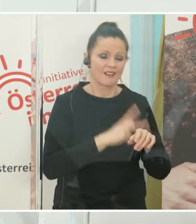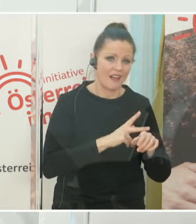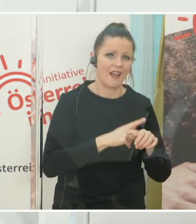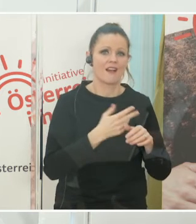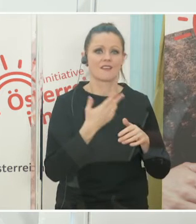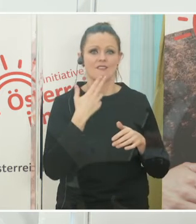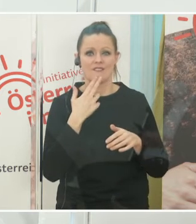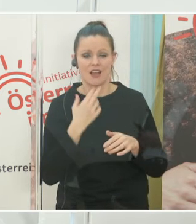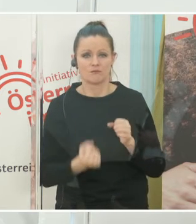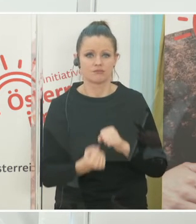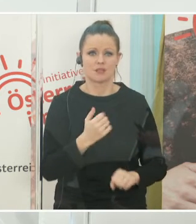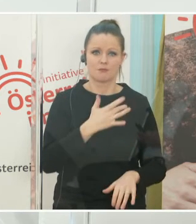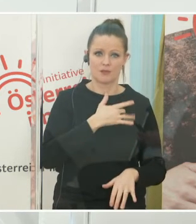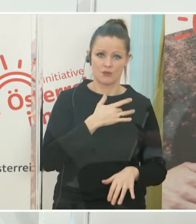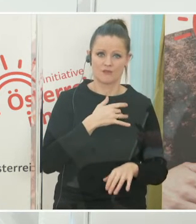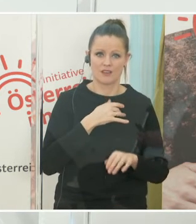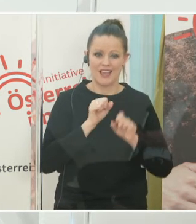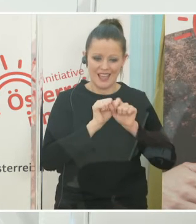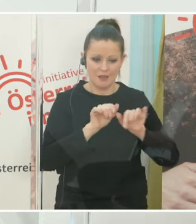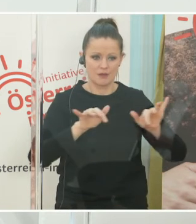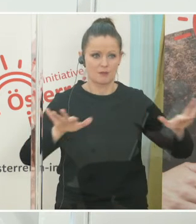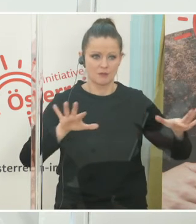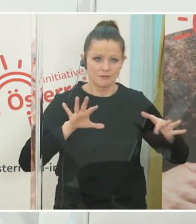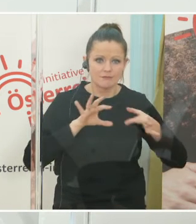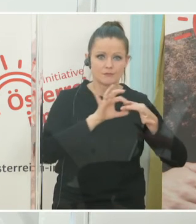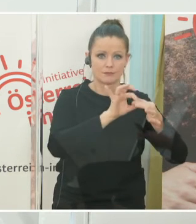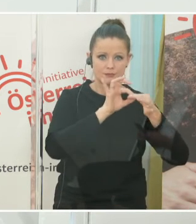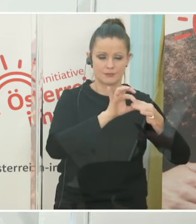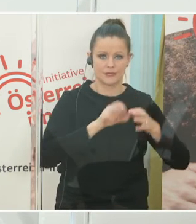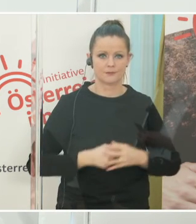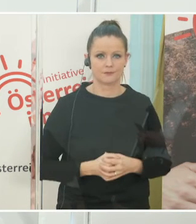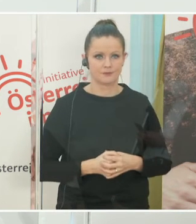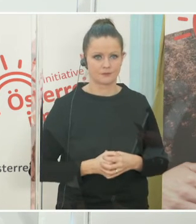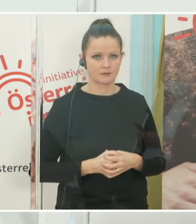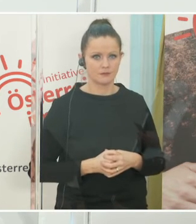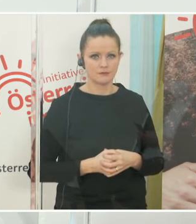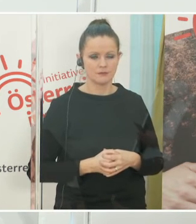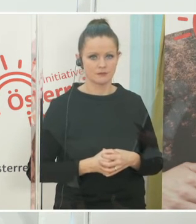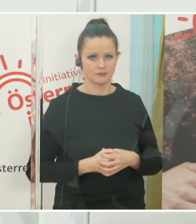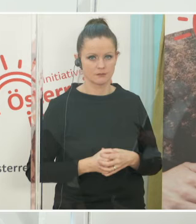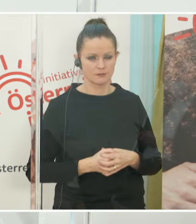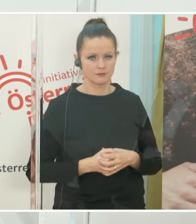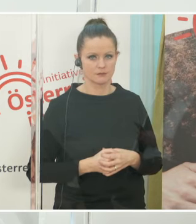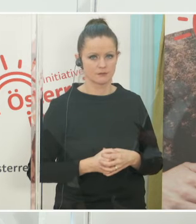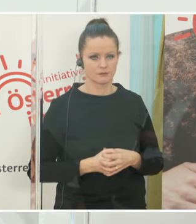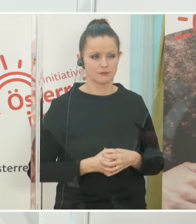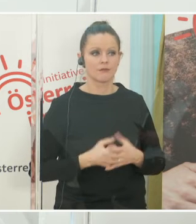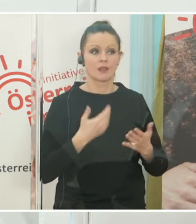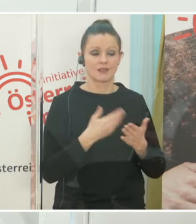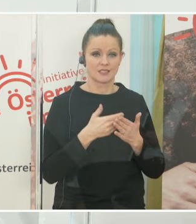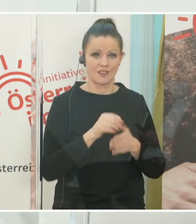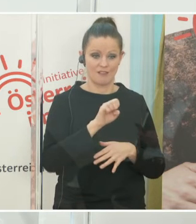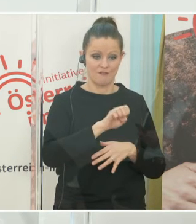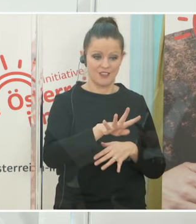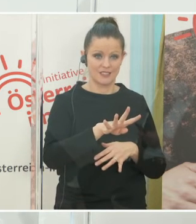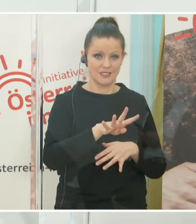medizinische Fragestellungen epidemiologische, die wir zu erfüllen haben. Und nachdem ist auch schon mit Dezember, mit